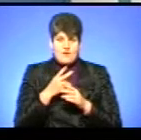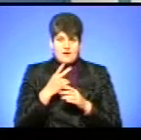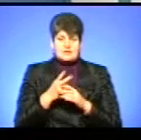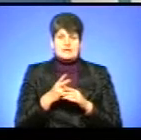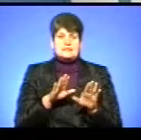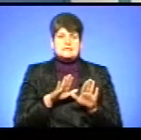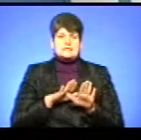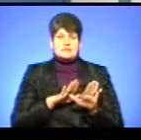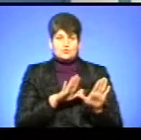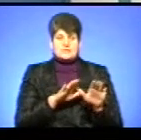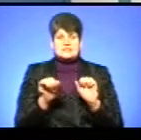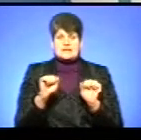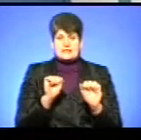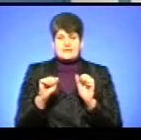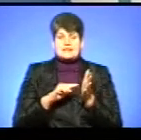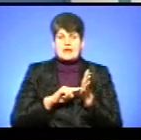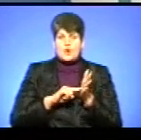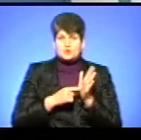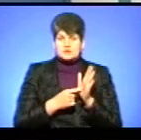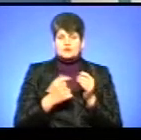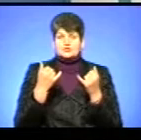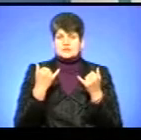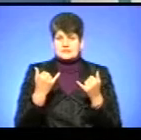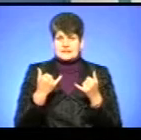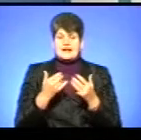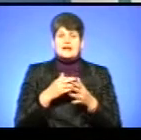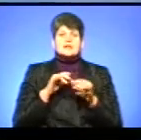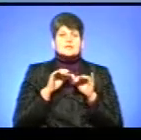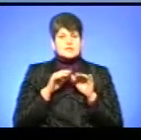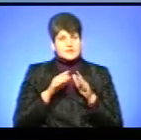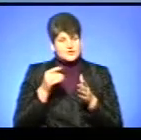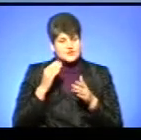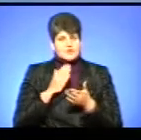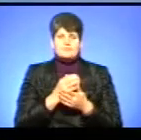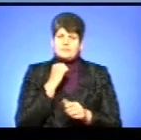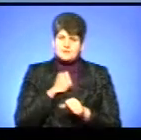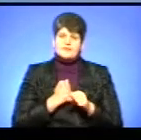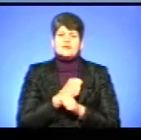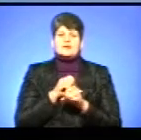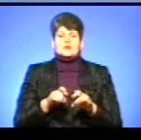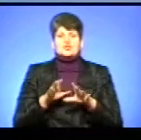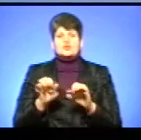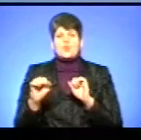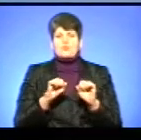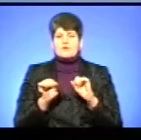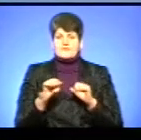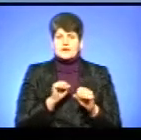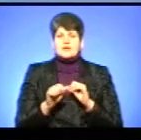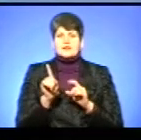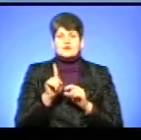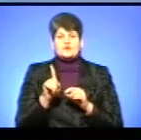керівника управління наголосила, що наразі все ж таки діє рішення управління щодо того, що